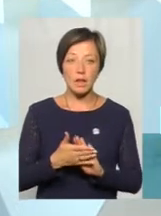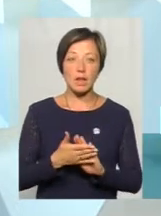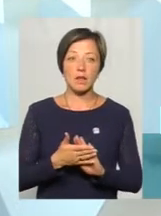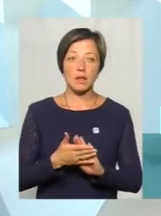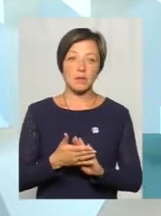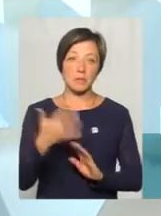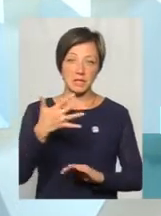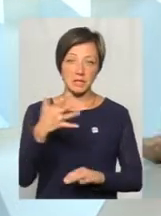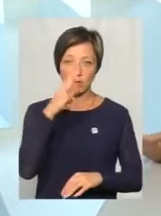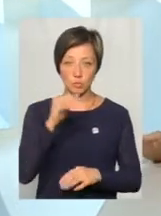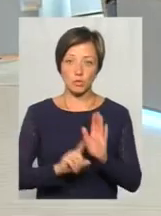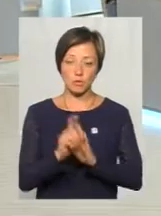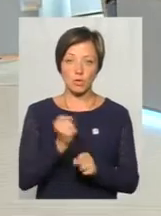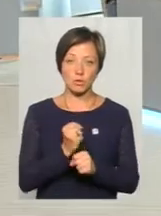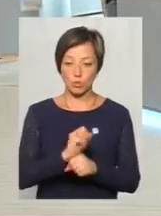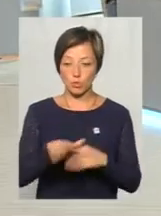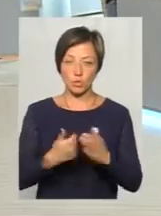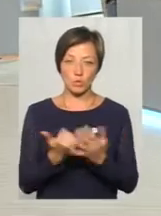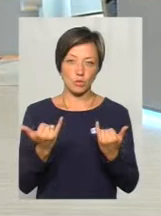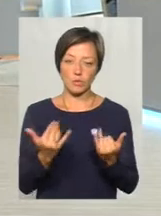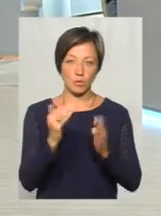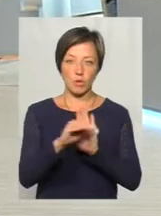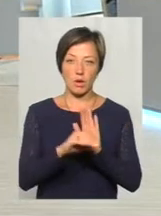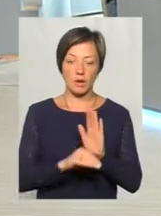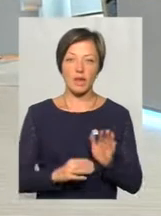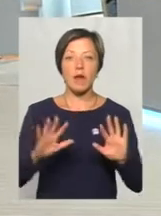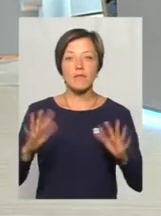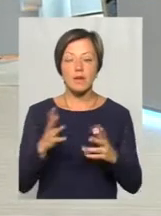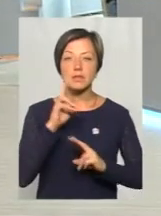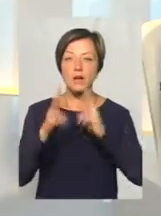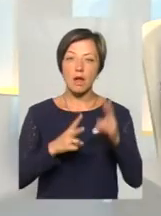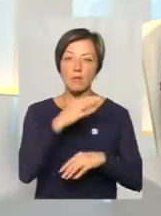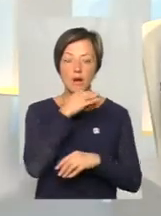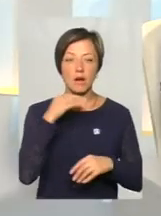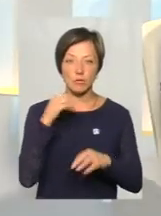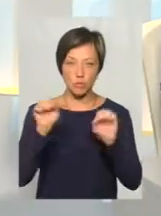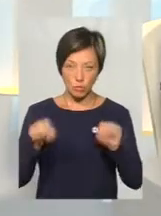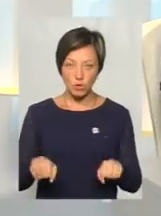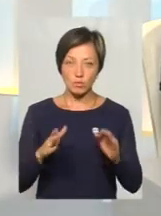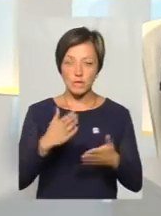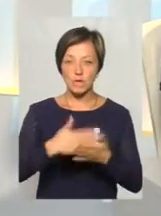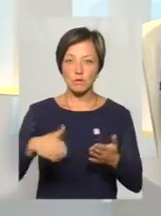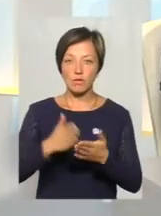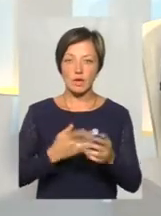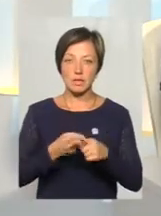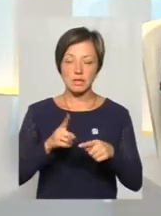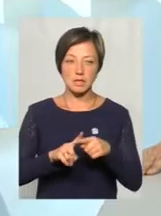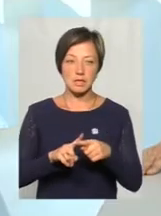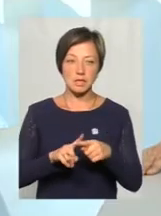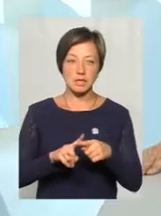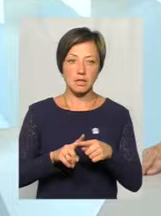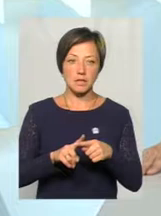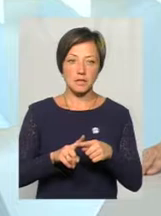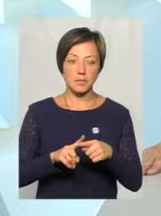запрацював. Працюють? Так, і працюють по графікам. Якщо рамком скарг буде дуже багато, можна буде скасувати цей нічний тариф?